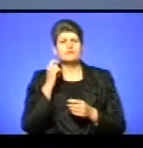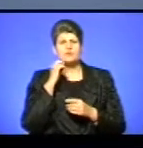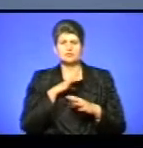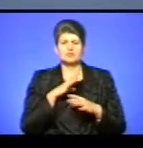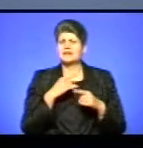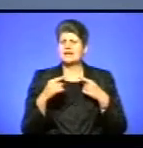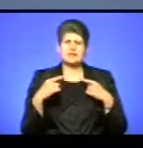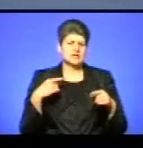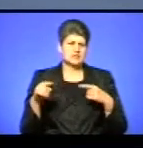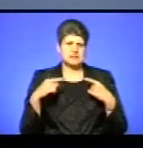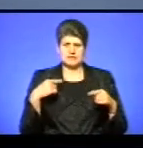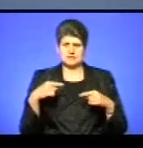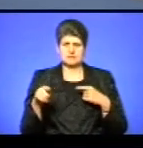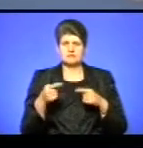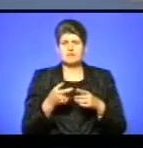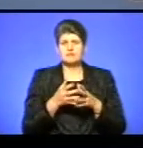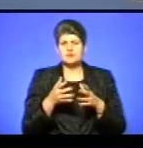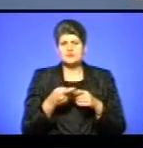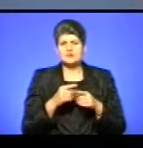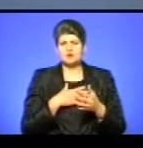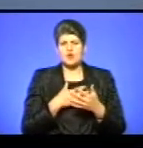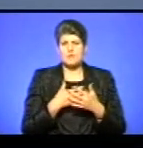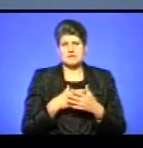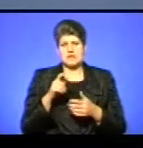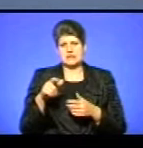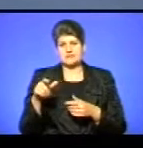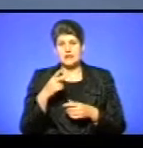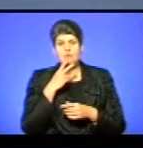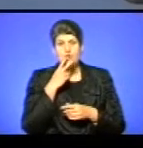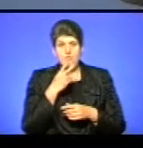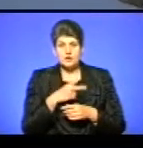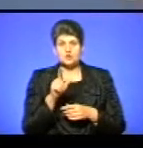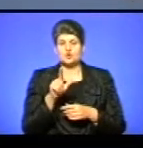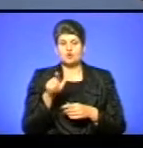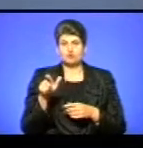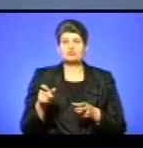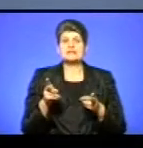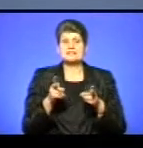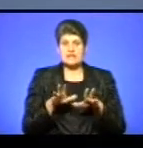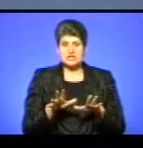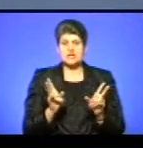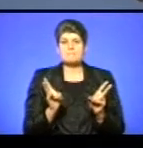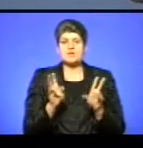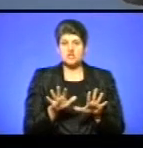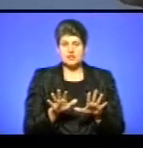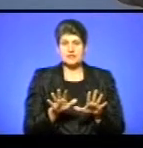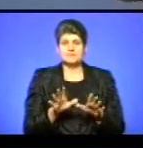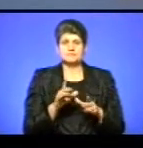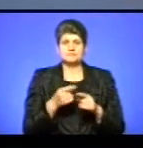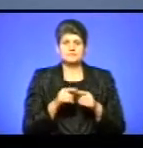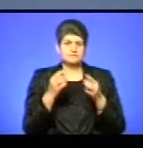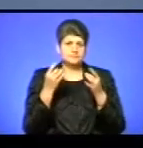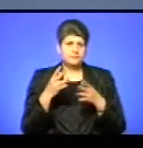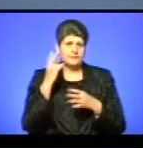Дуже різні, дуже різні. Переважно це були громадські активісти, які побачили, що люди залишились, прийшли. Це були звичайні кияни, які